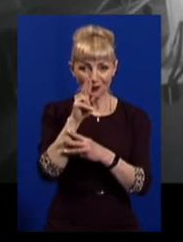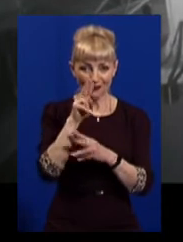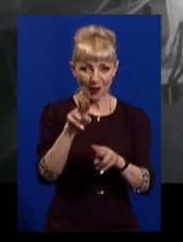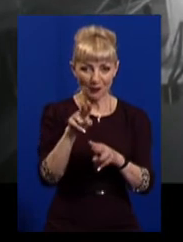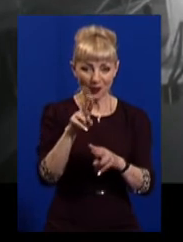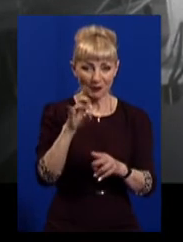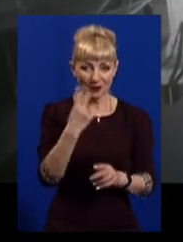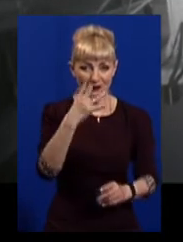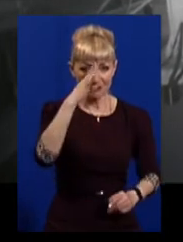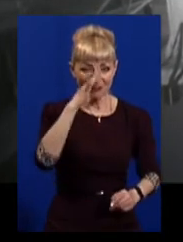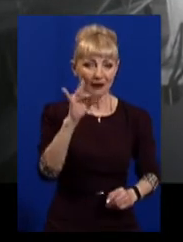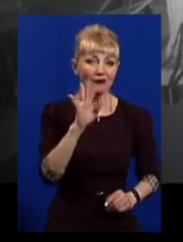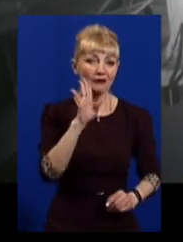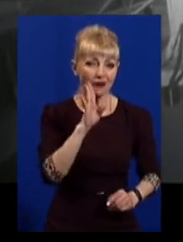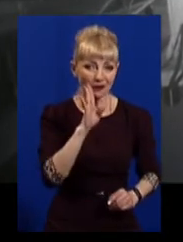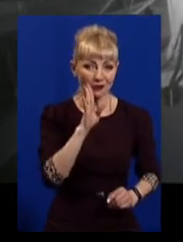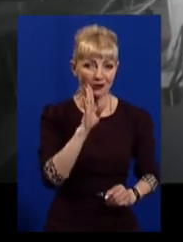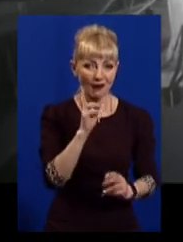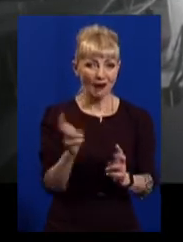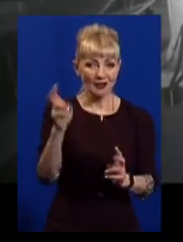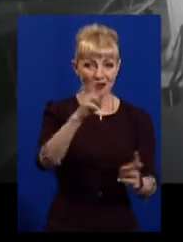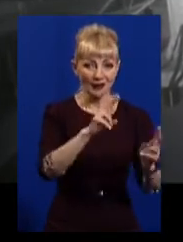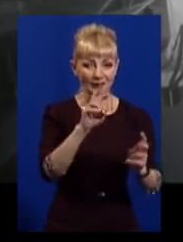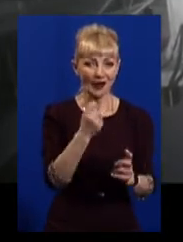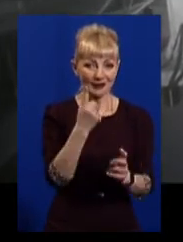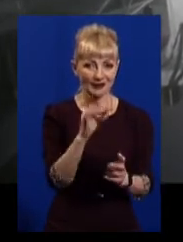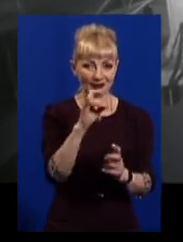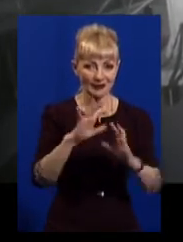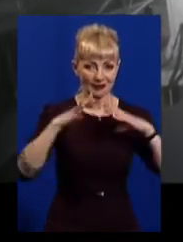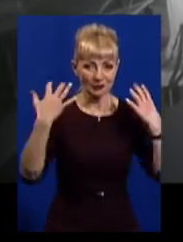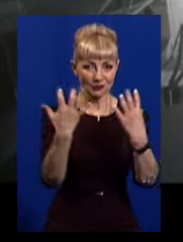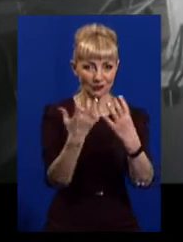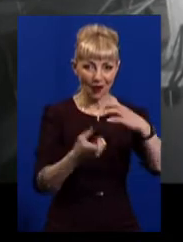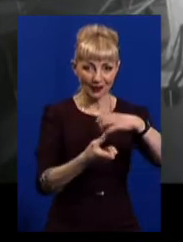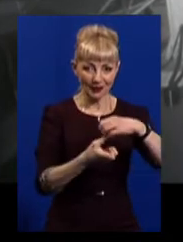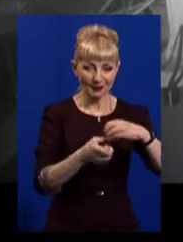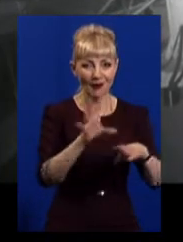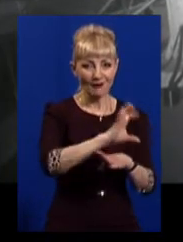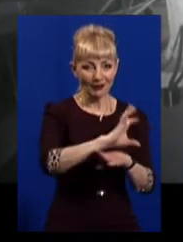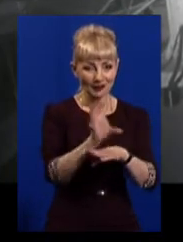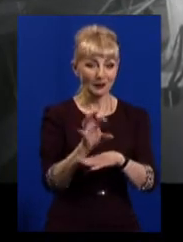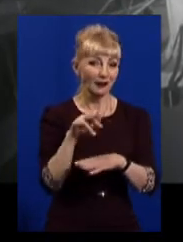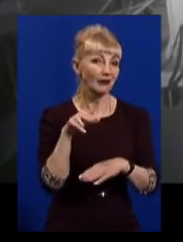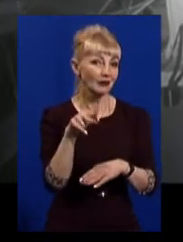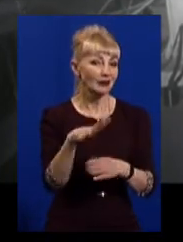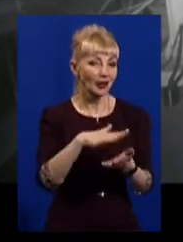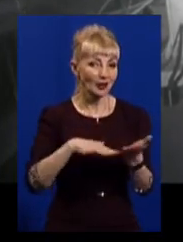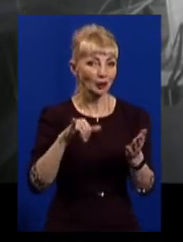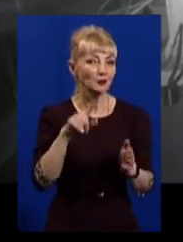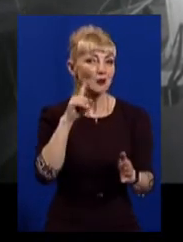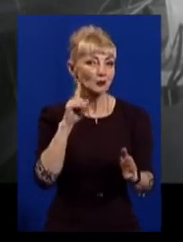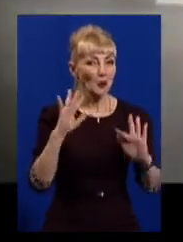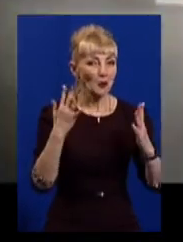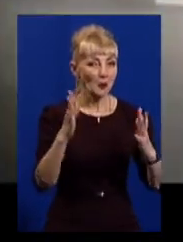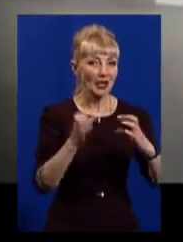На кадрах двоє хлопців та дівчина залазять на один із атракціонів. Там фотографуються і йдуть далі. А тут молодь гуляє з